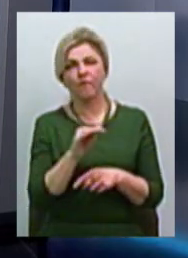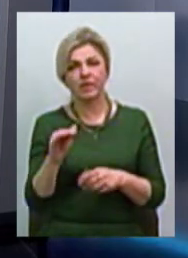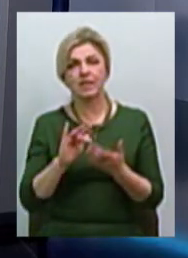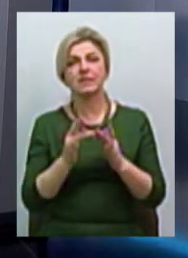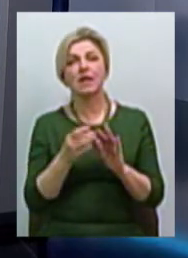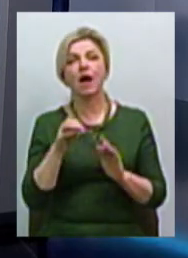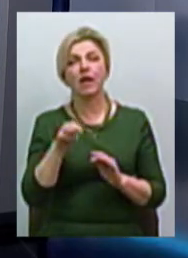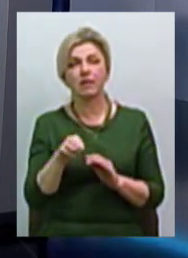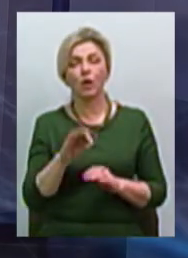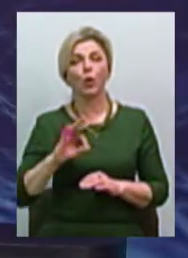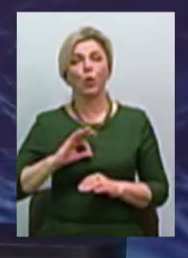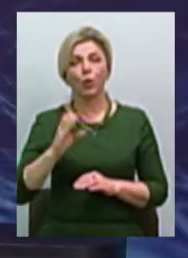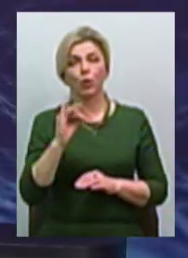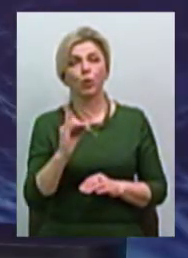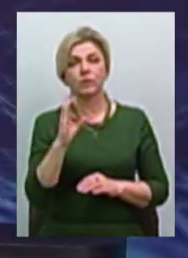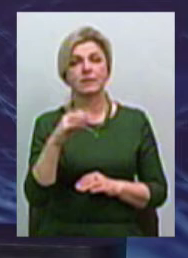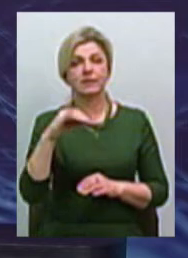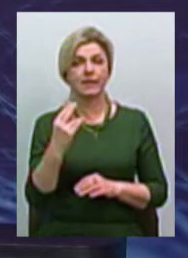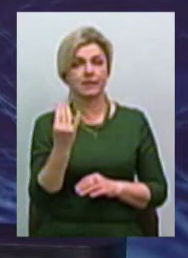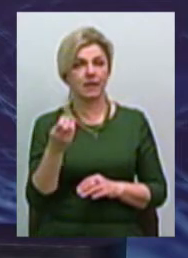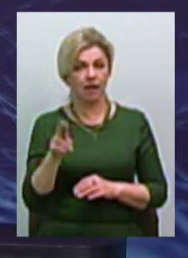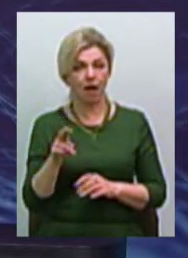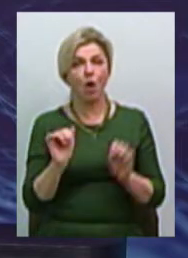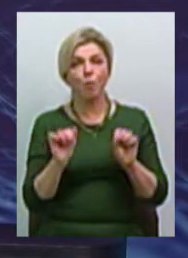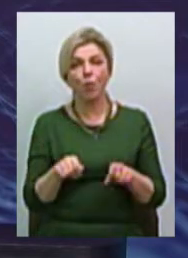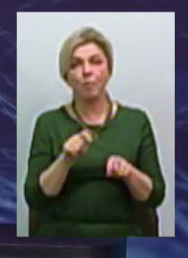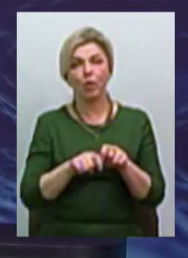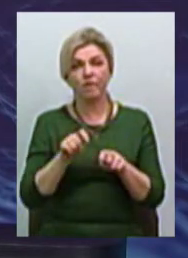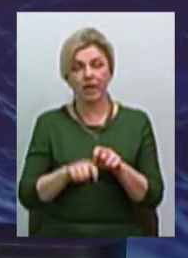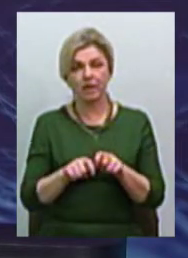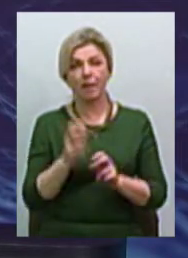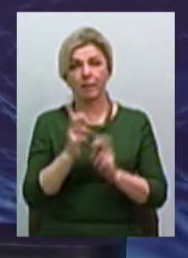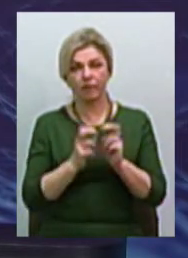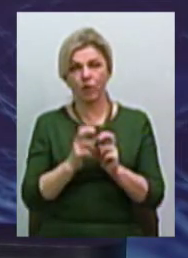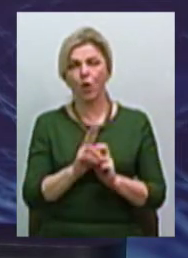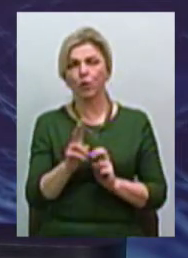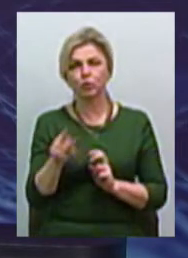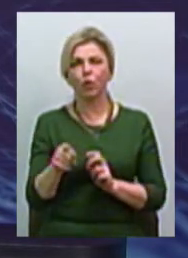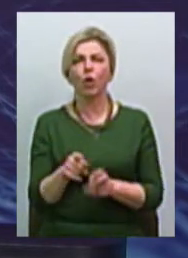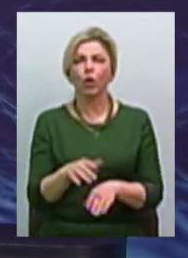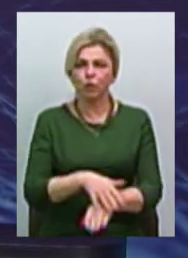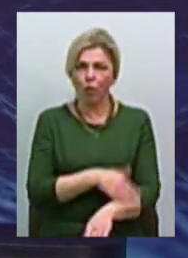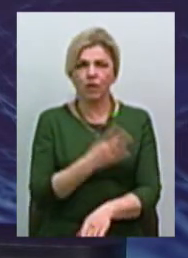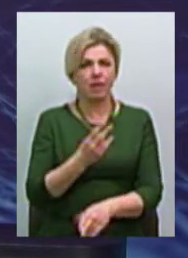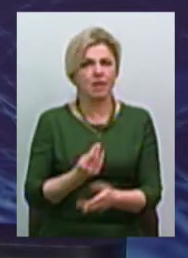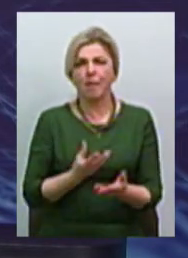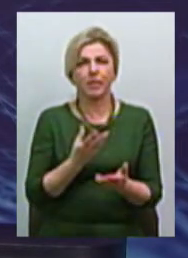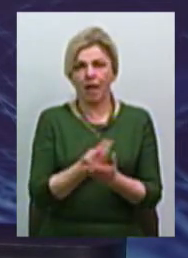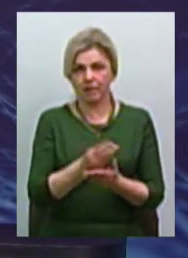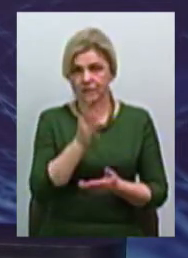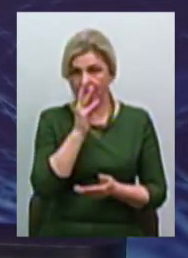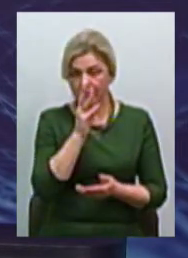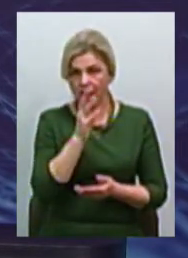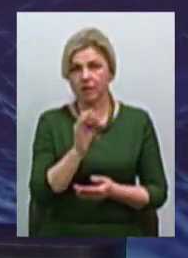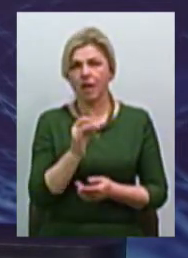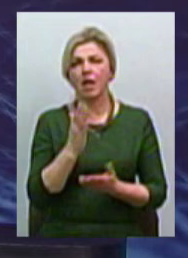юстиції у нас. І також можна перевірити підприємство, яке є злосним неплатильником заробітної оплати, і в якому є